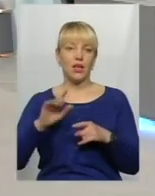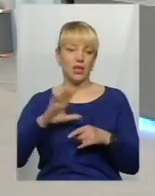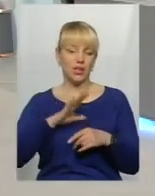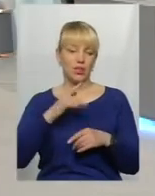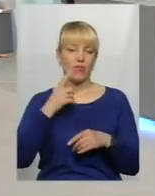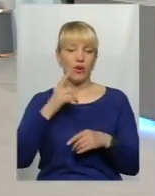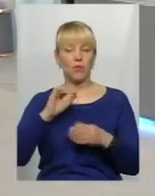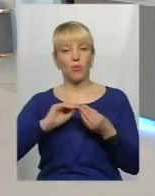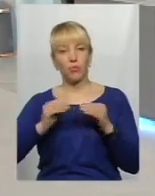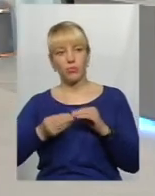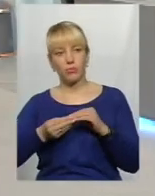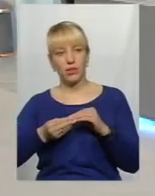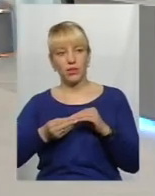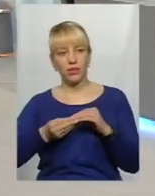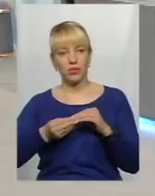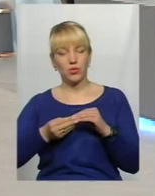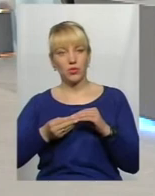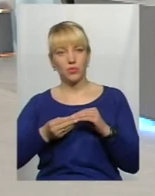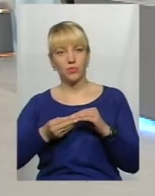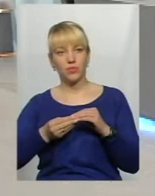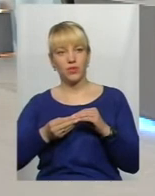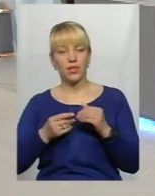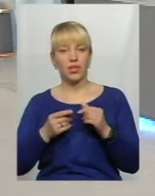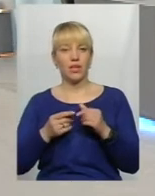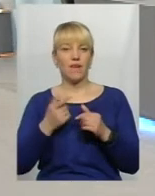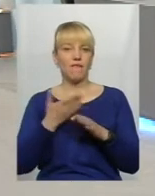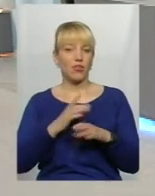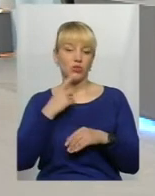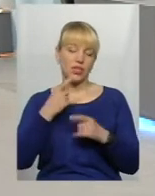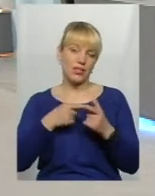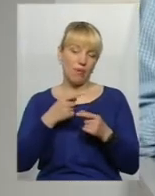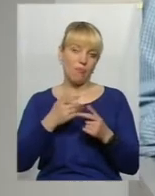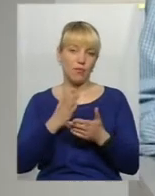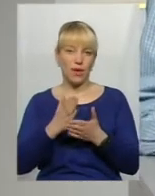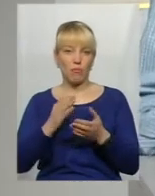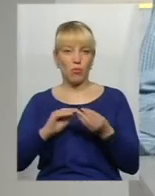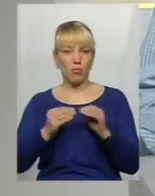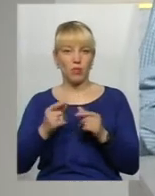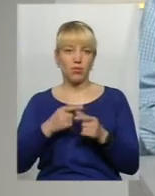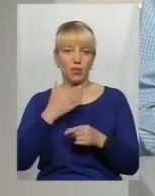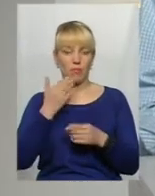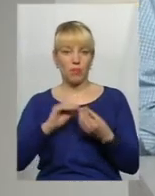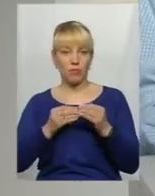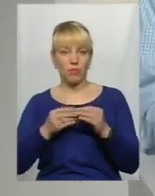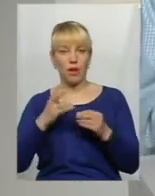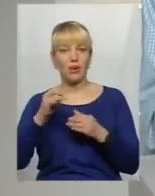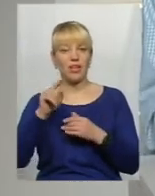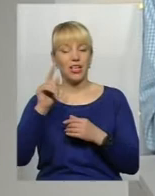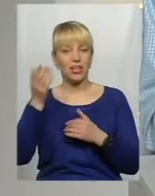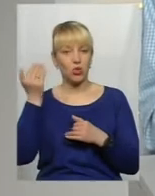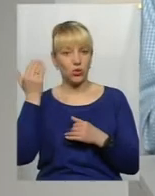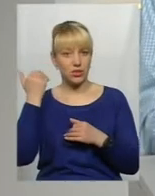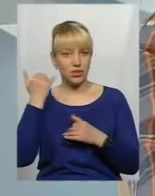непроблематику. Важко мені зараз окреслить, чи є це проблема, але про це люди говорять. І тоді, і зараз, знову таки, хочу